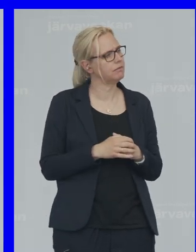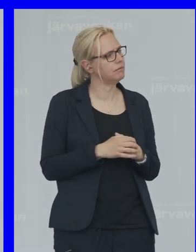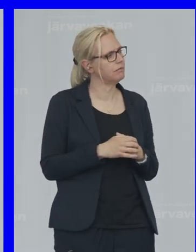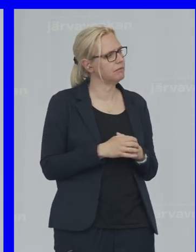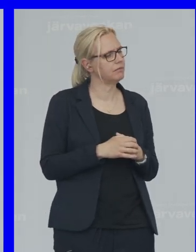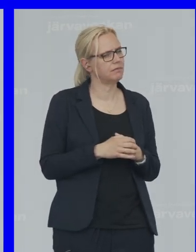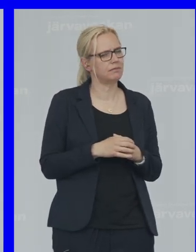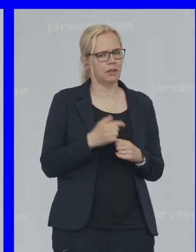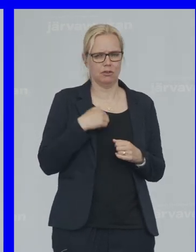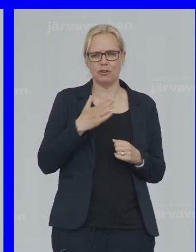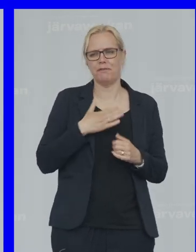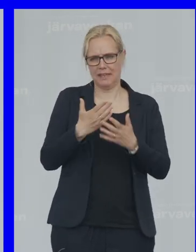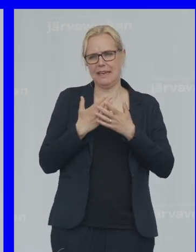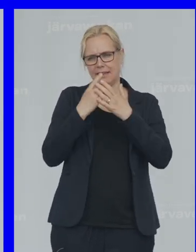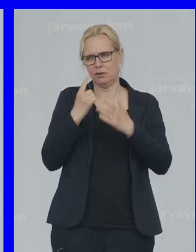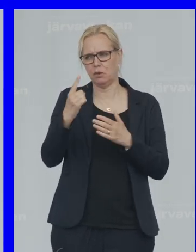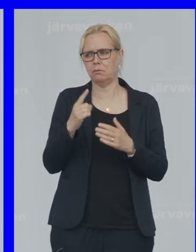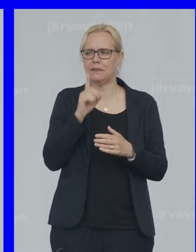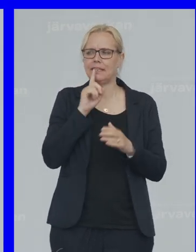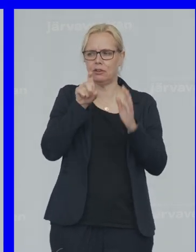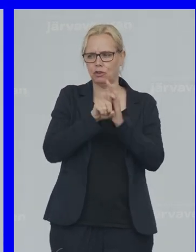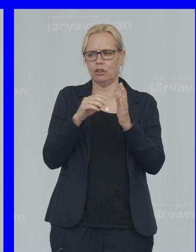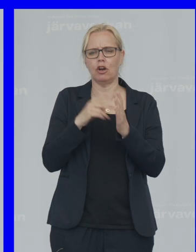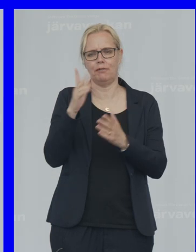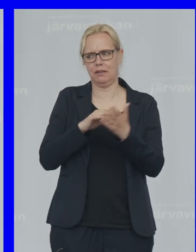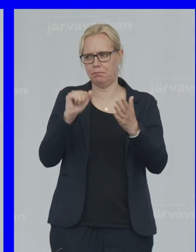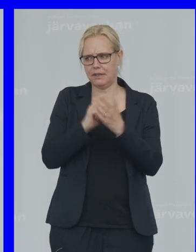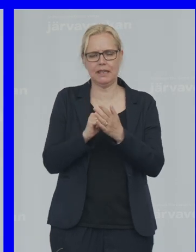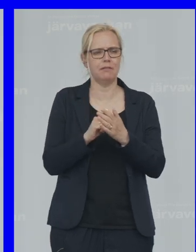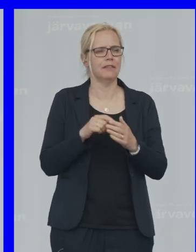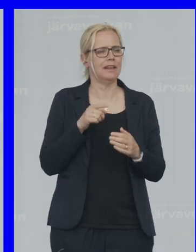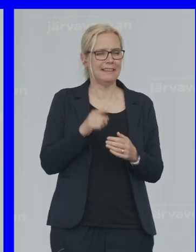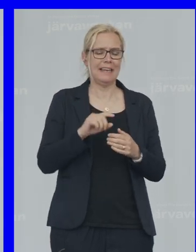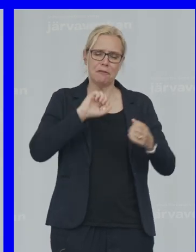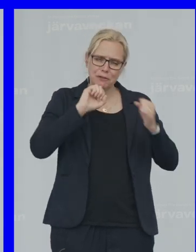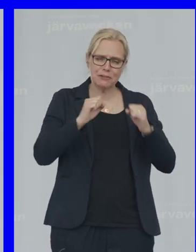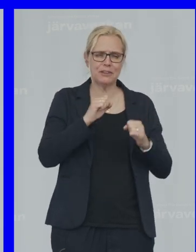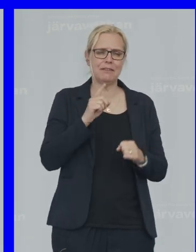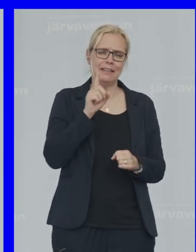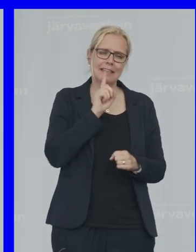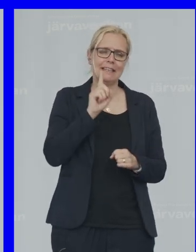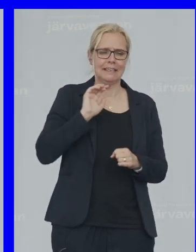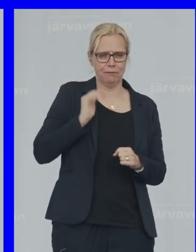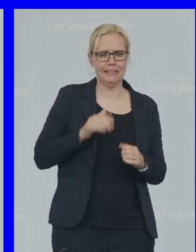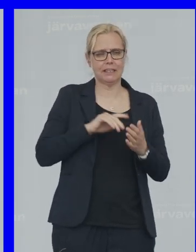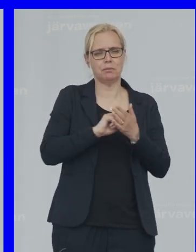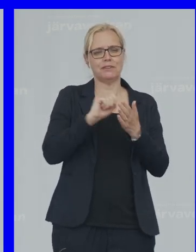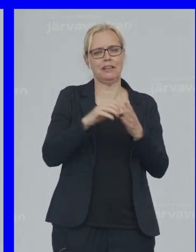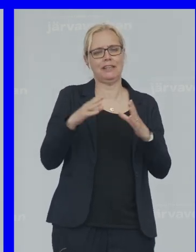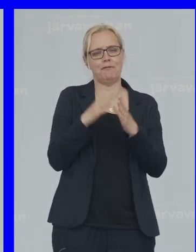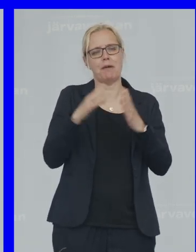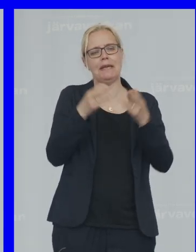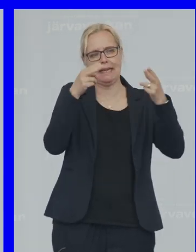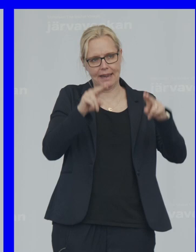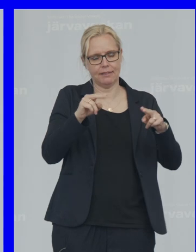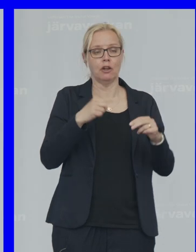Och jag vill läsa upp Ett litet stycke Av ett brev Som en förtvivlad Liten tjej Har skrivit Till familjerätten Och som jag har